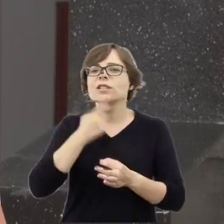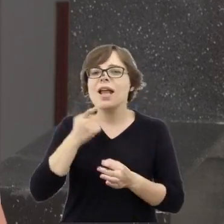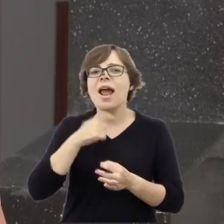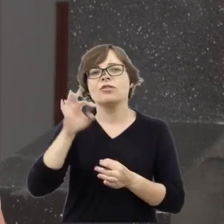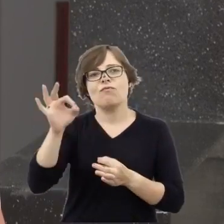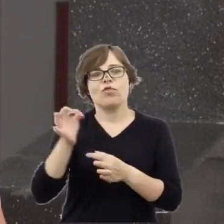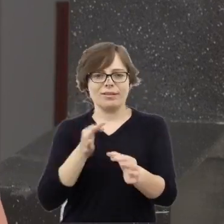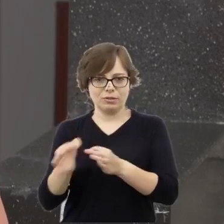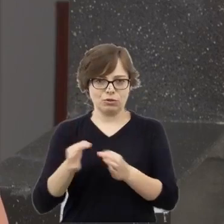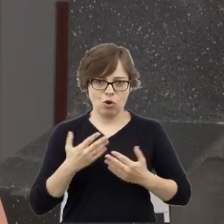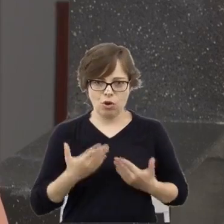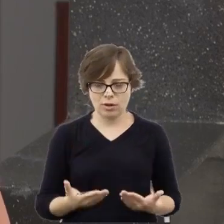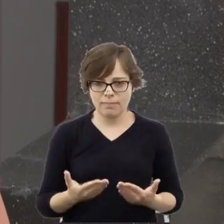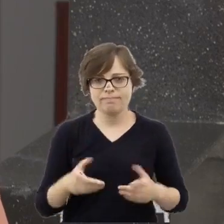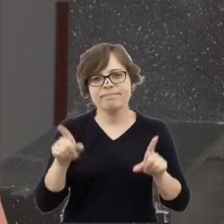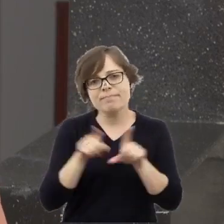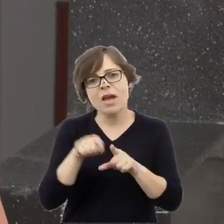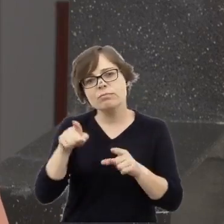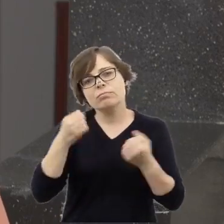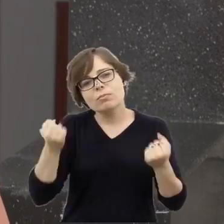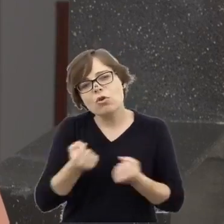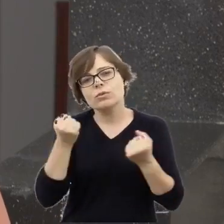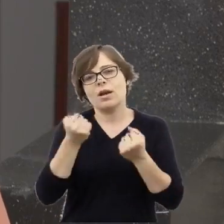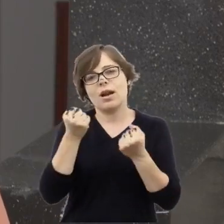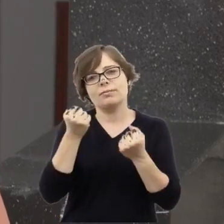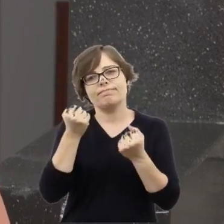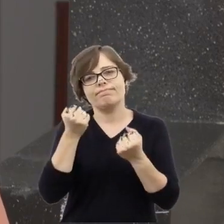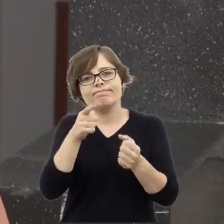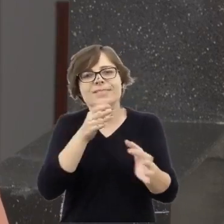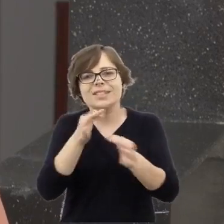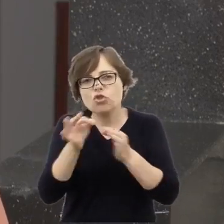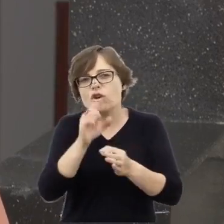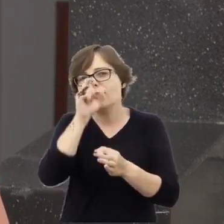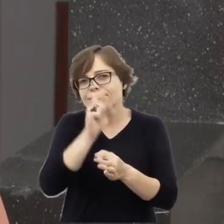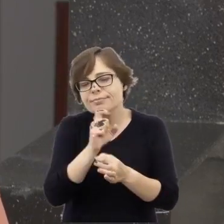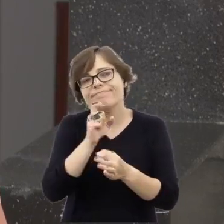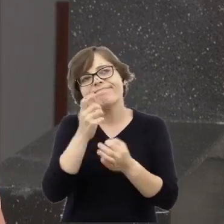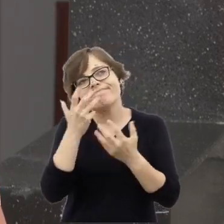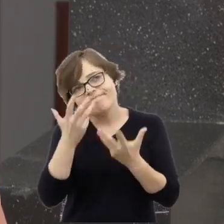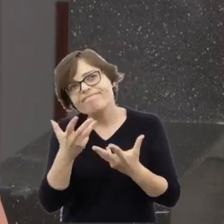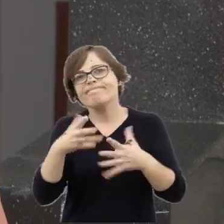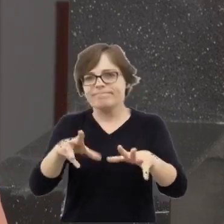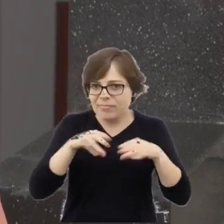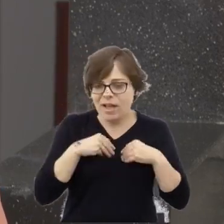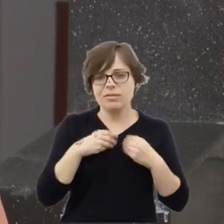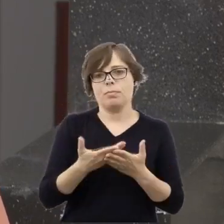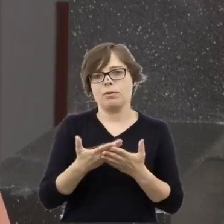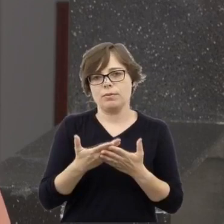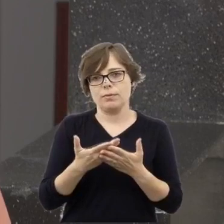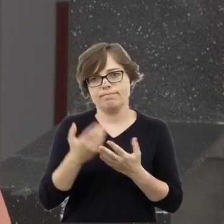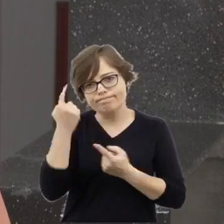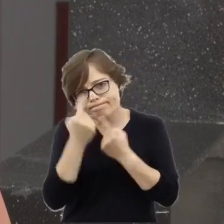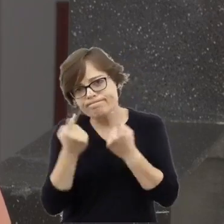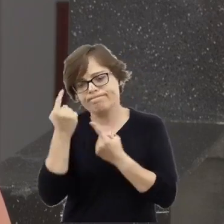spróbować skonfrontować się z tą historią i też podjąć takie zobowiązanie